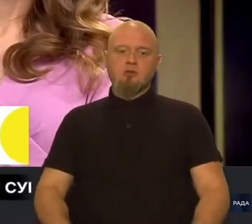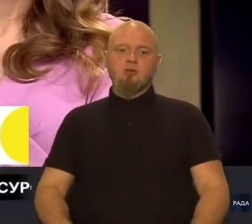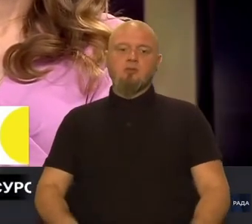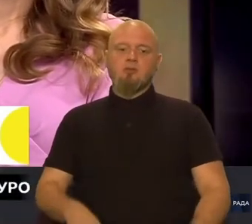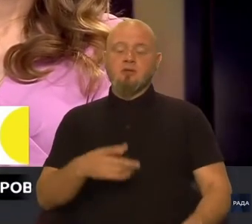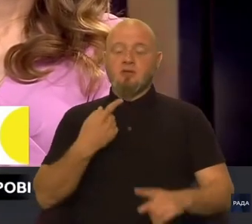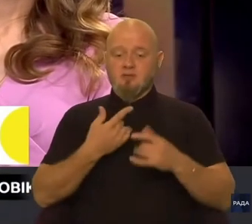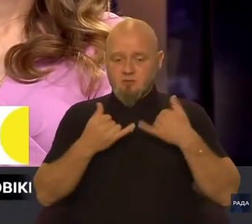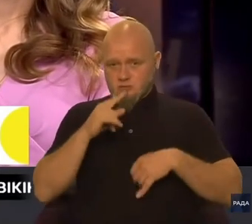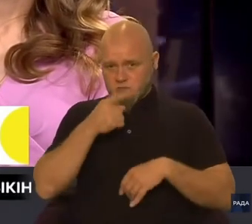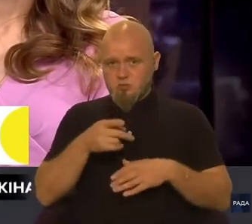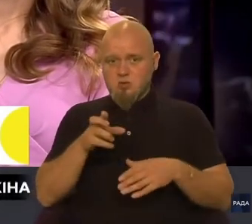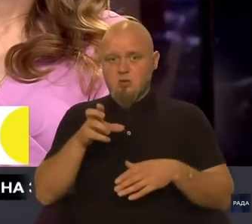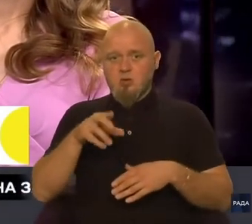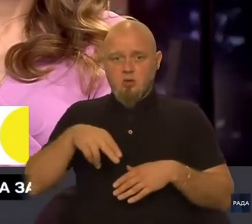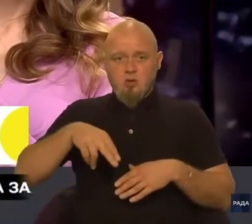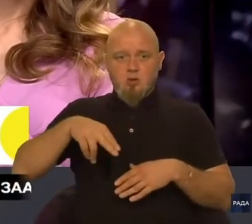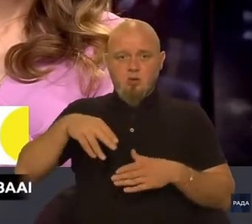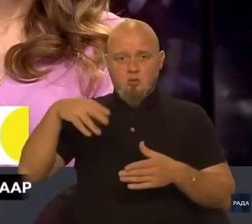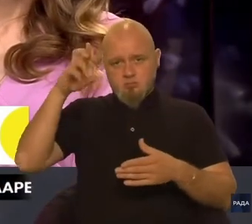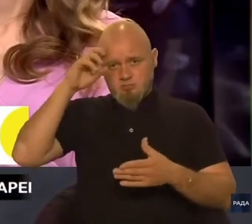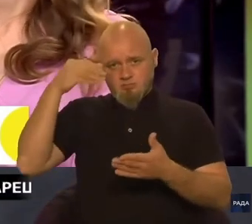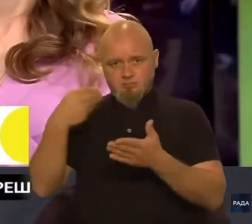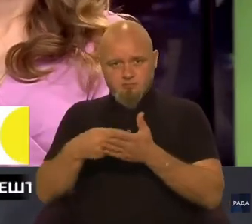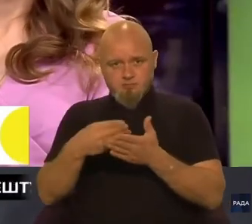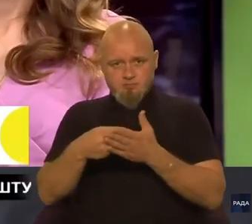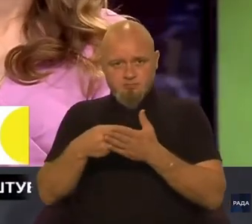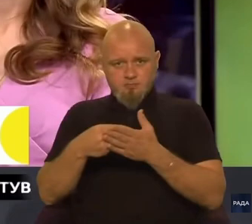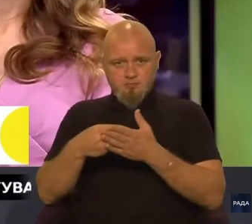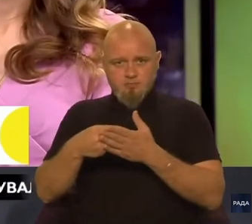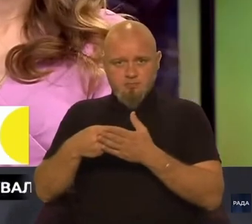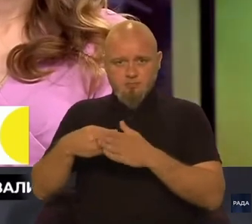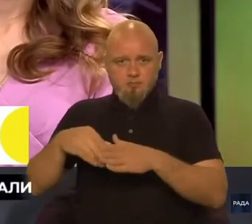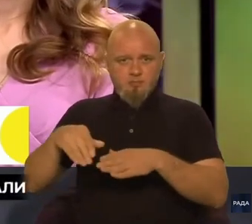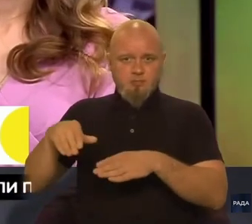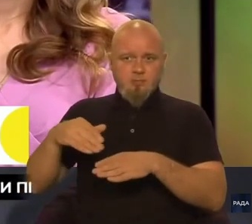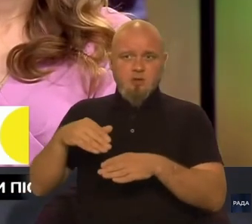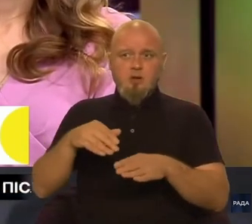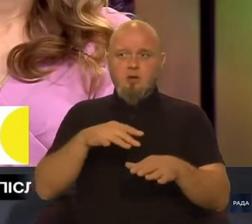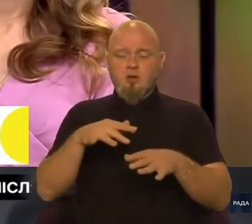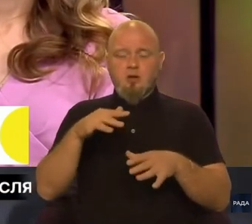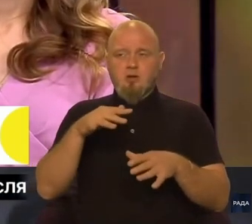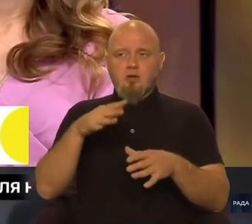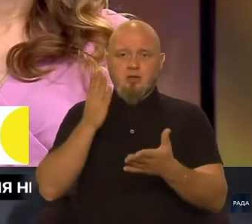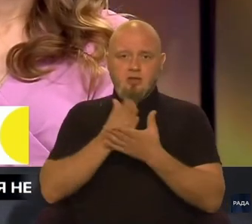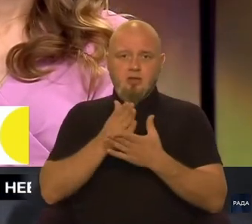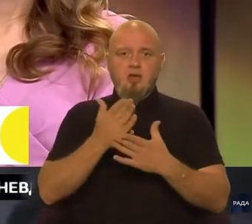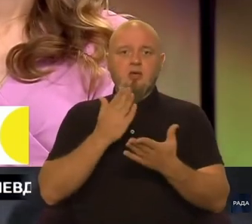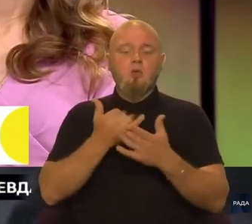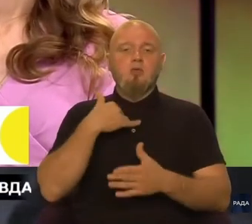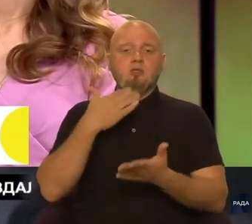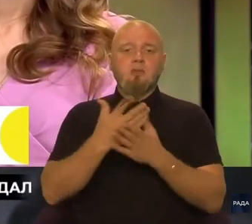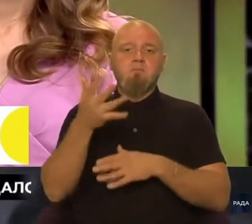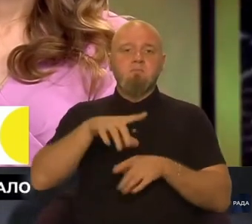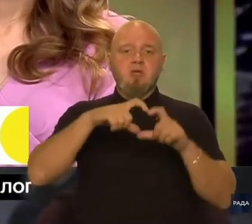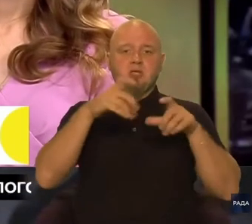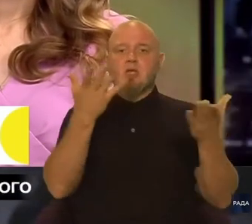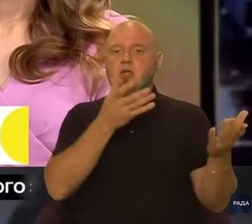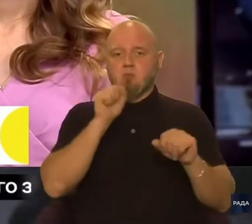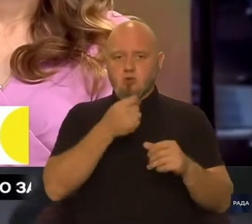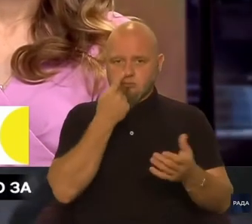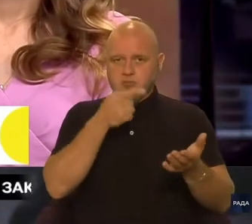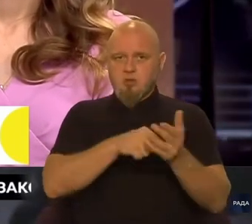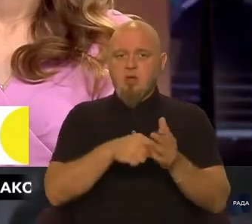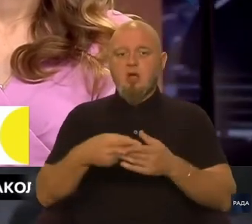Ні, так в цьому році і по бюджету також обмеження вони діють. У нас є п'ять закладів, які можна подавати. А на контрактну